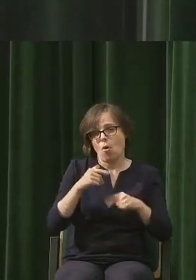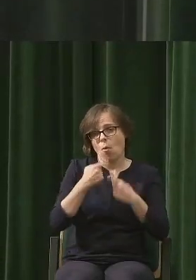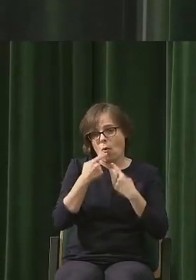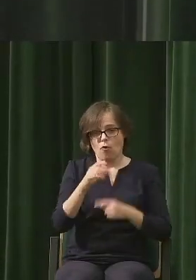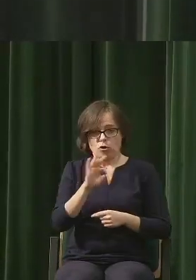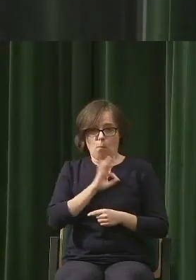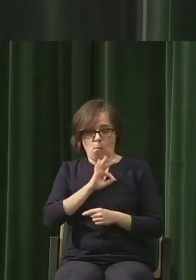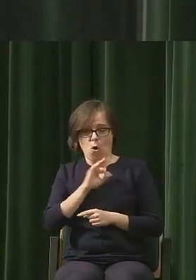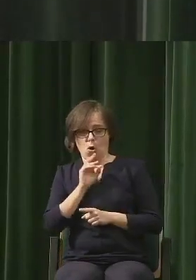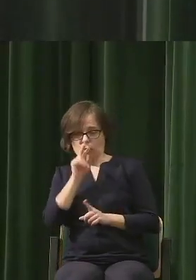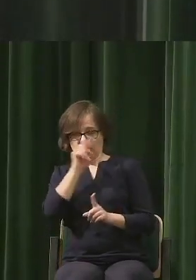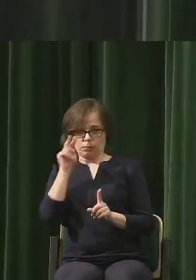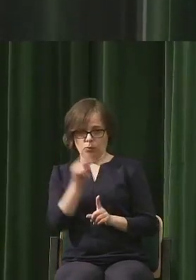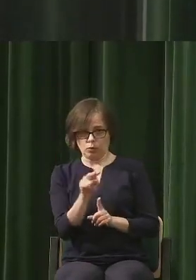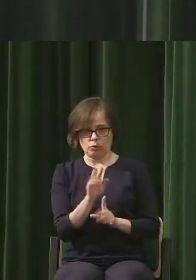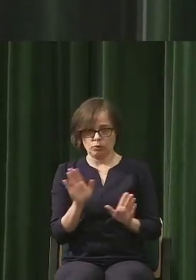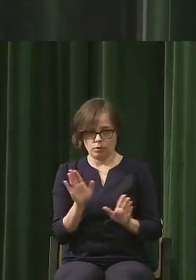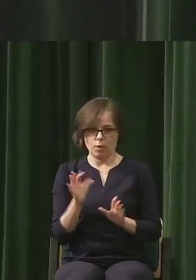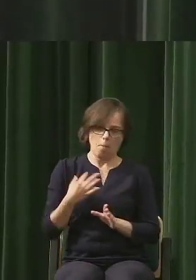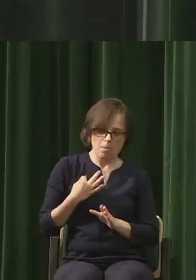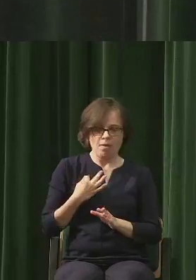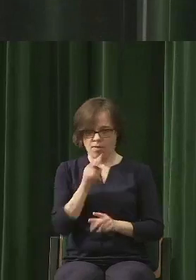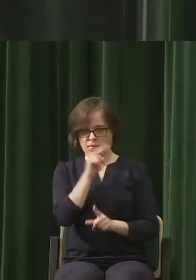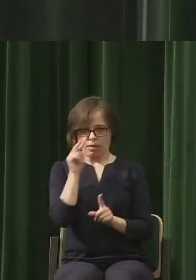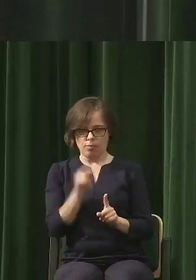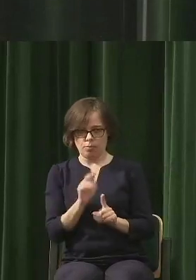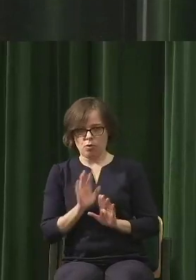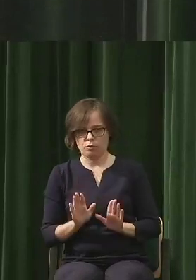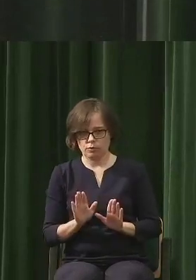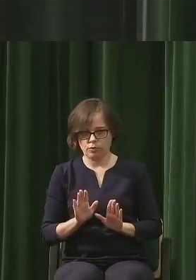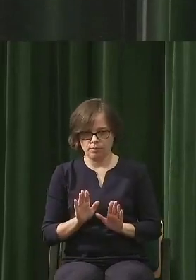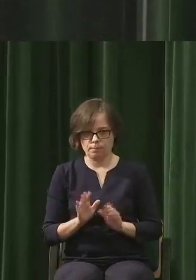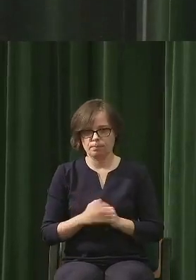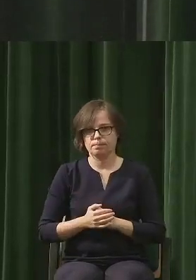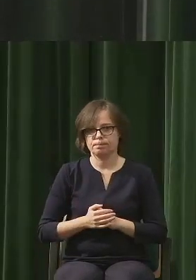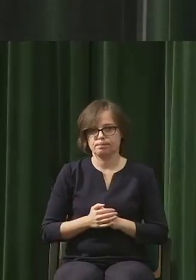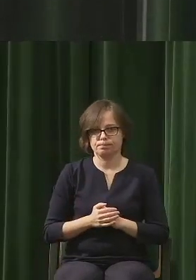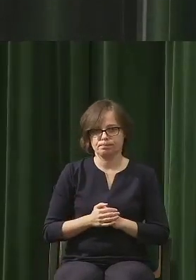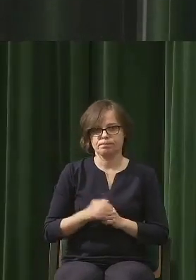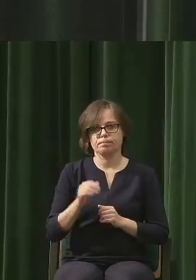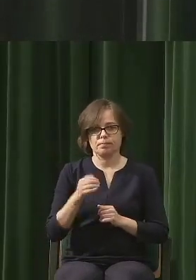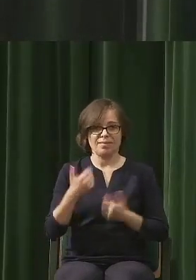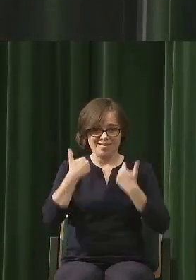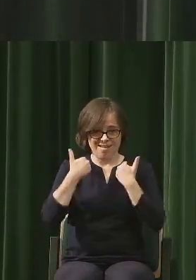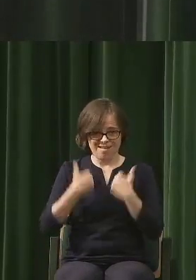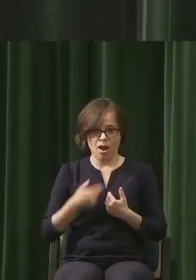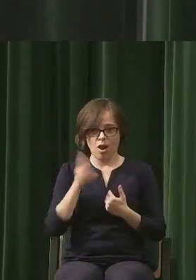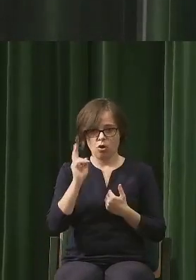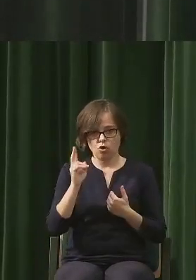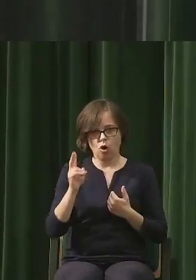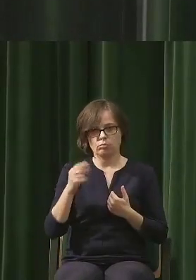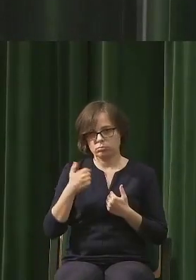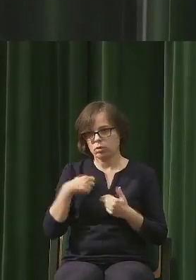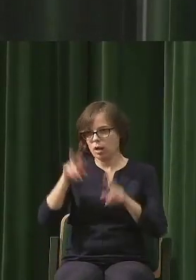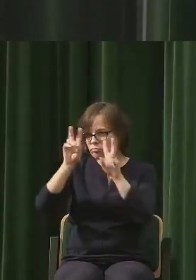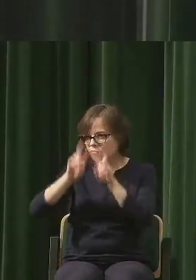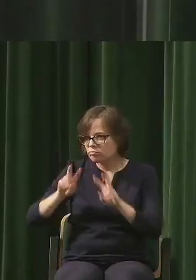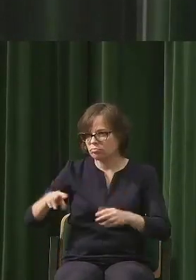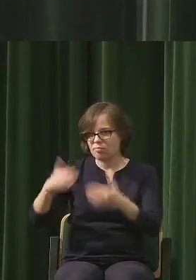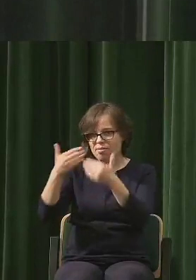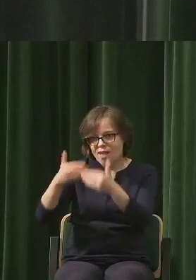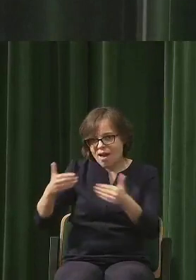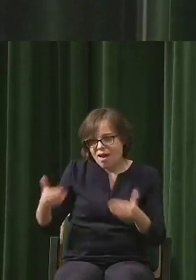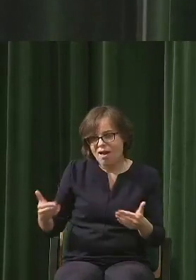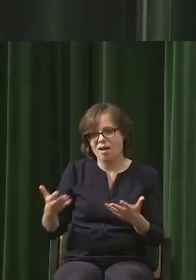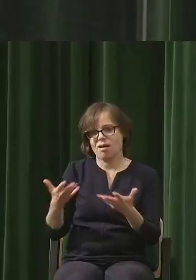punktu widzenia, bo innego nie mam, z jednej strony teatrologa, człowieka zajmującego się teatrem, z drugiej